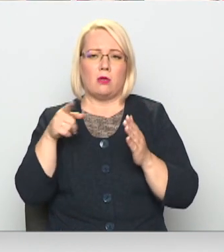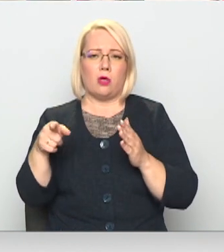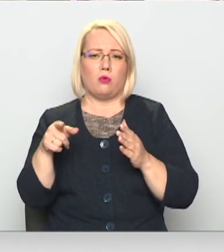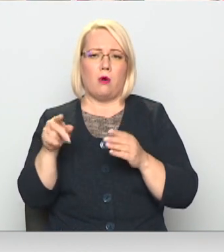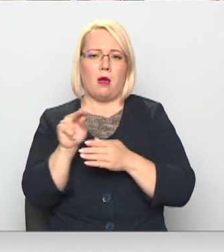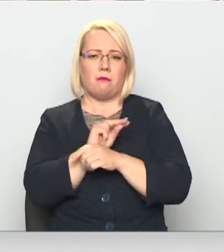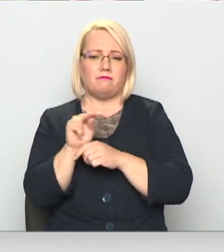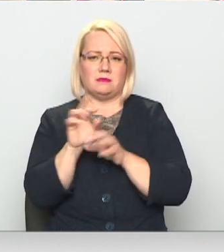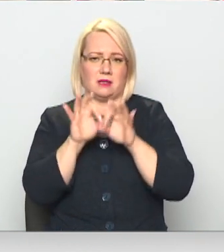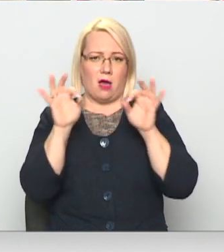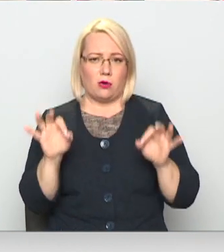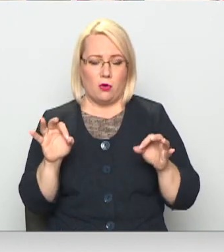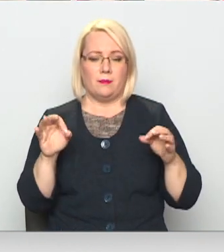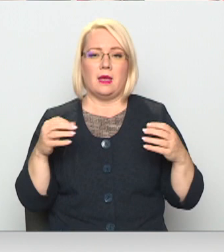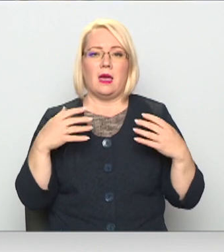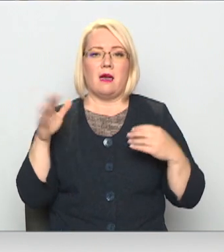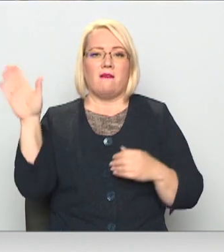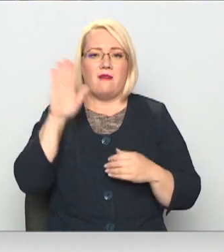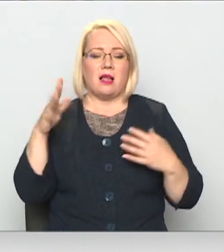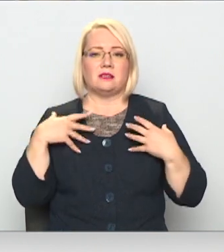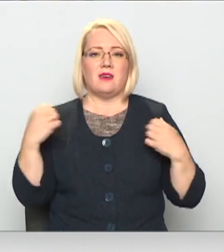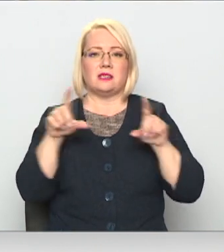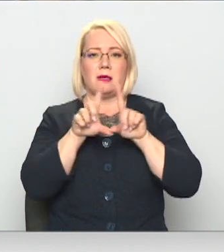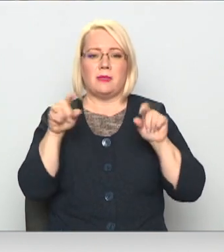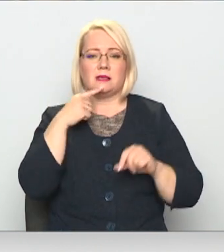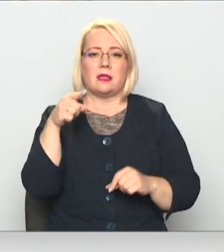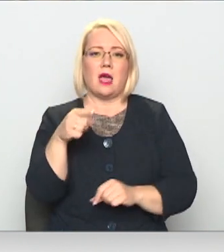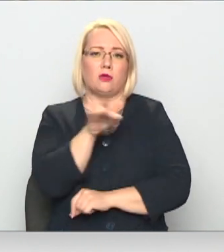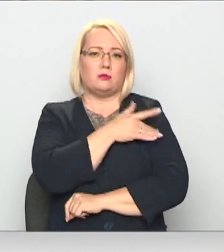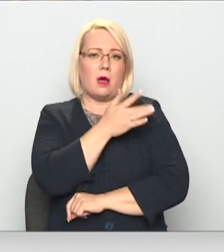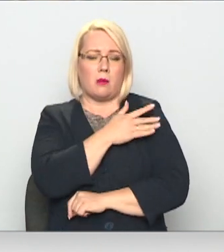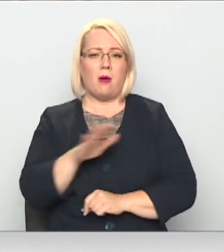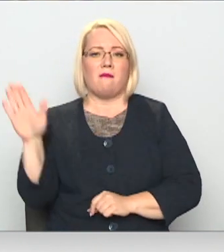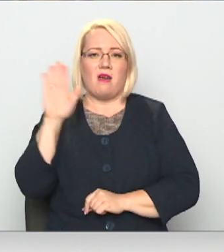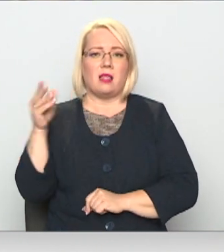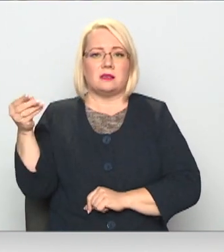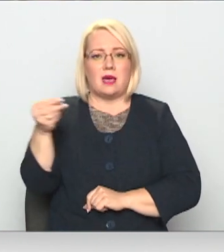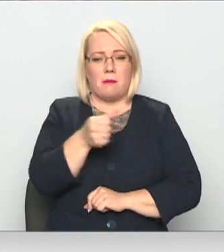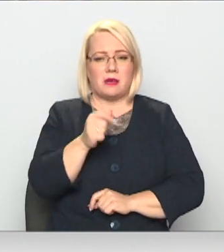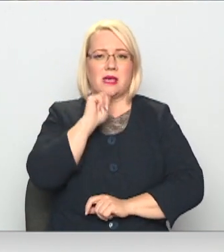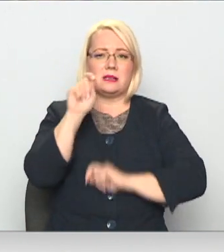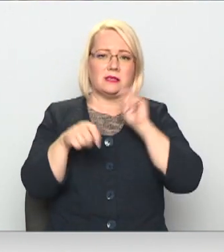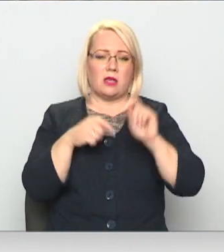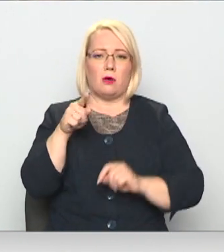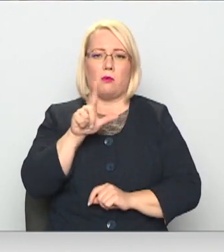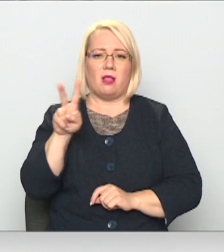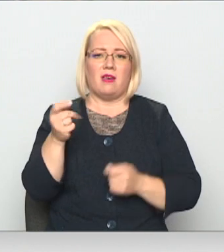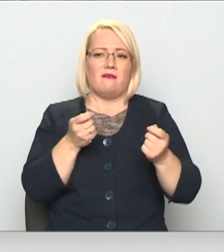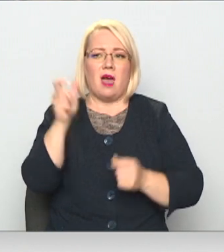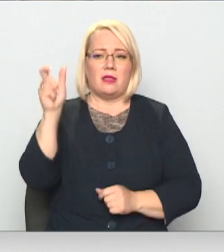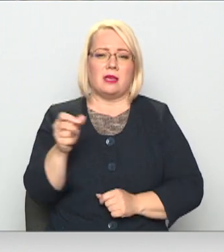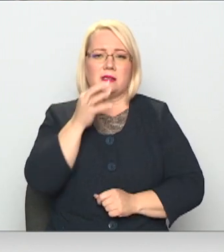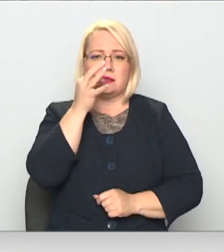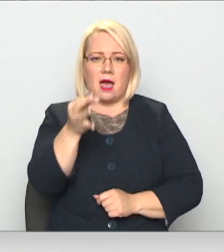Lai gan Nacionālais veselības dienas sapgalvo, ka šādus pakalpojumus valsts apmaksā, ziedotā lvēja vadītāja stāsta, ka